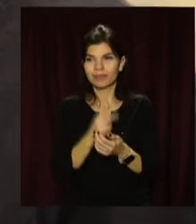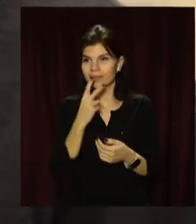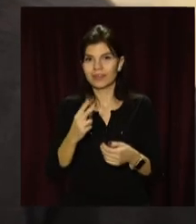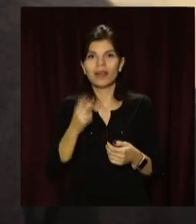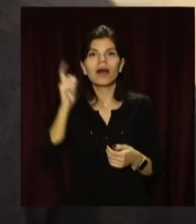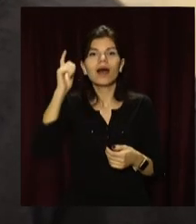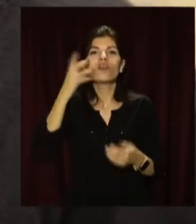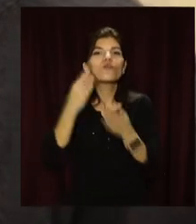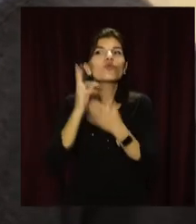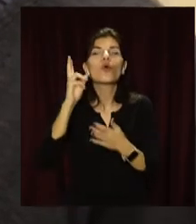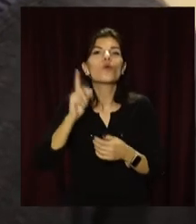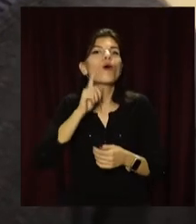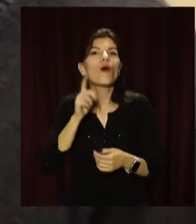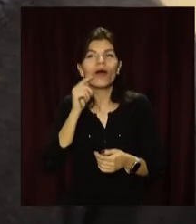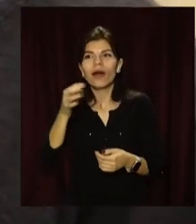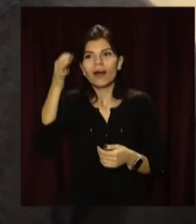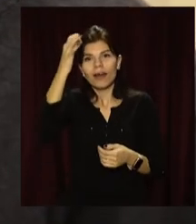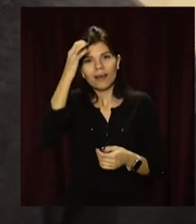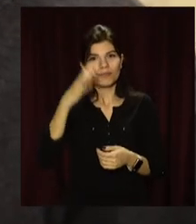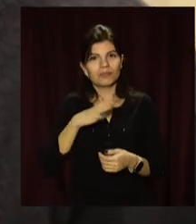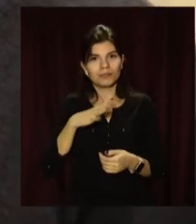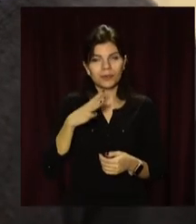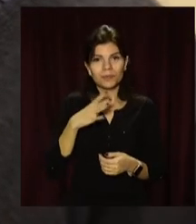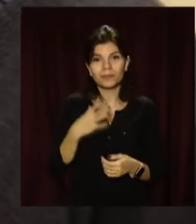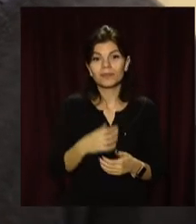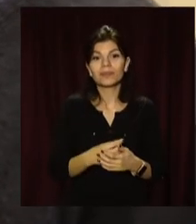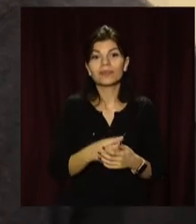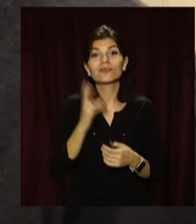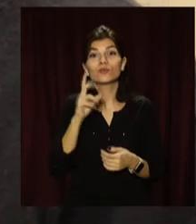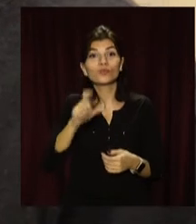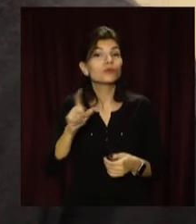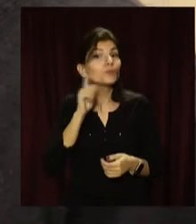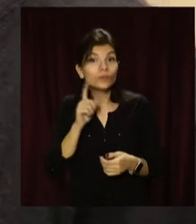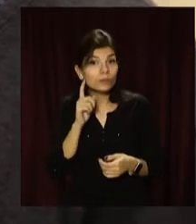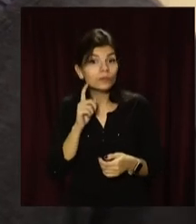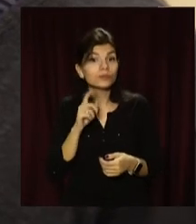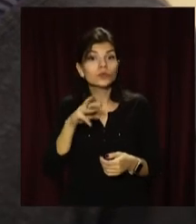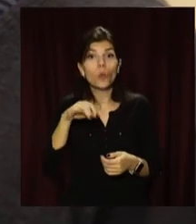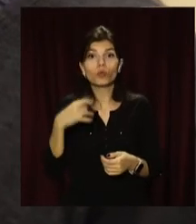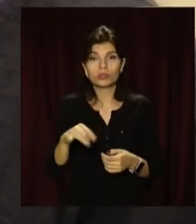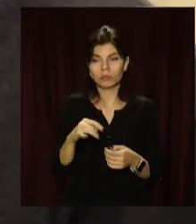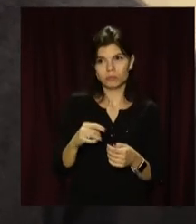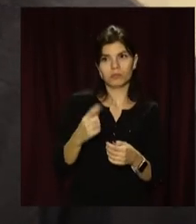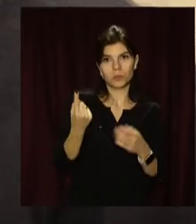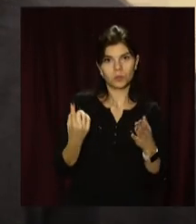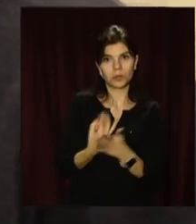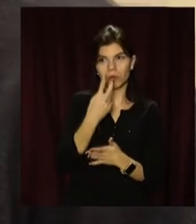Для людей більш молодшого віку музей, в першу чергу, несе інформаційну